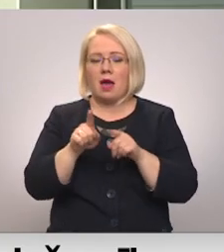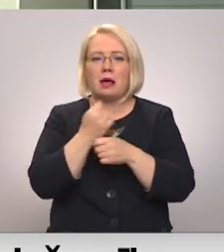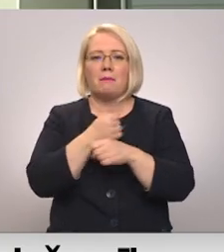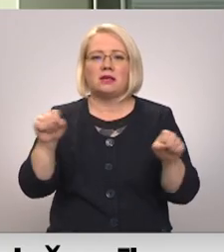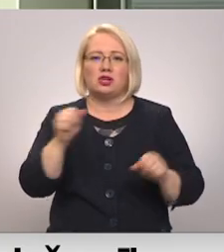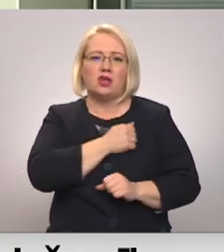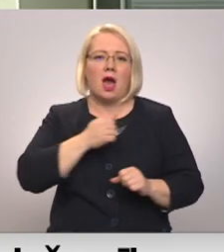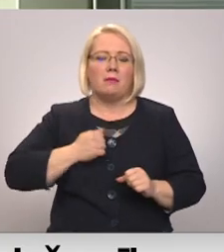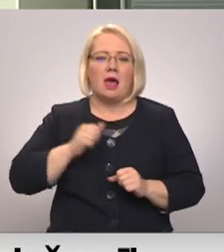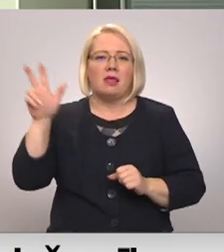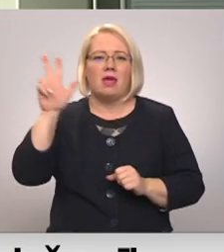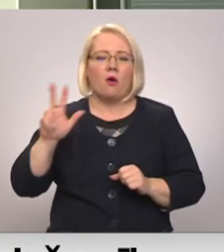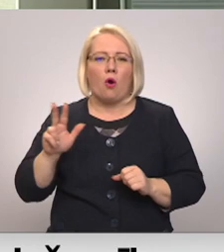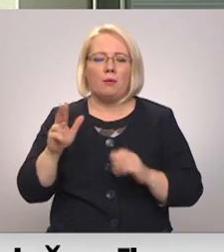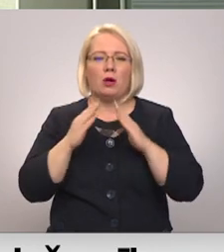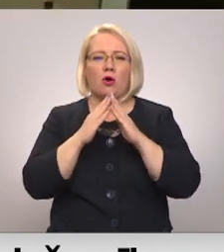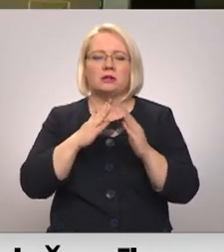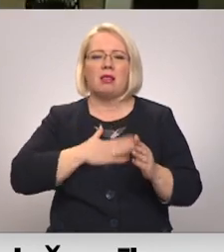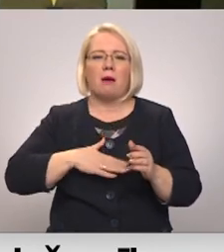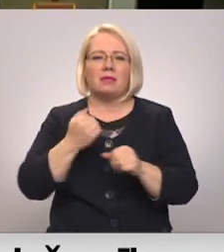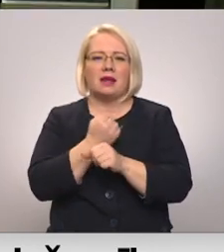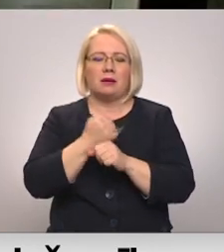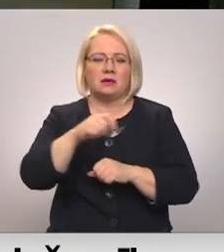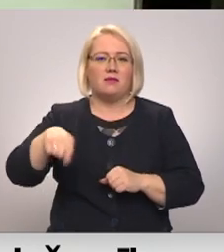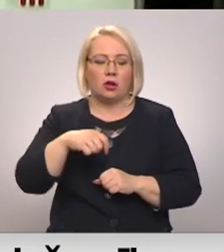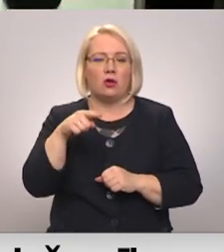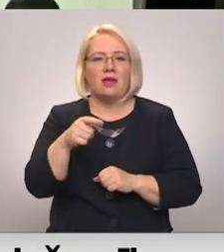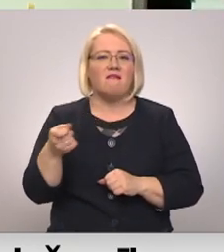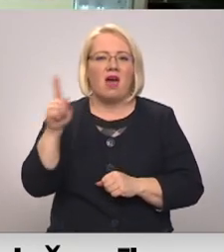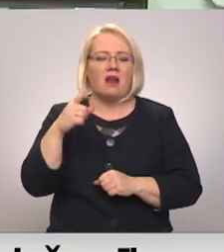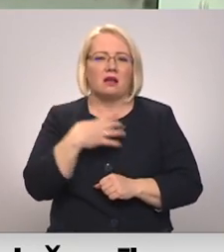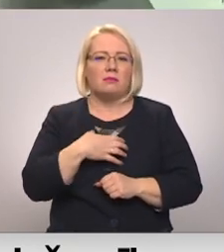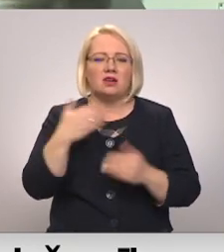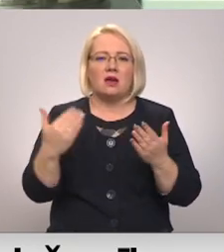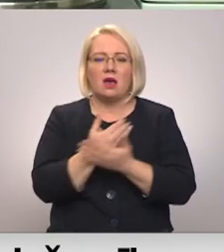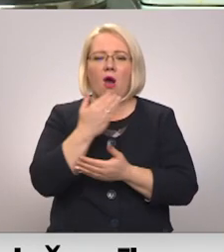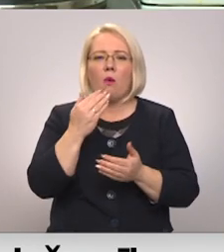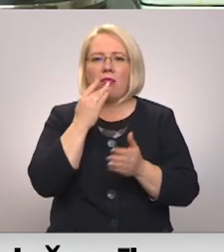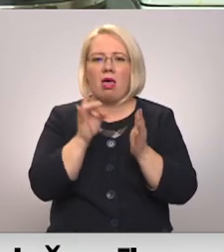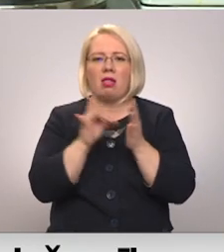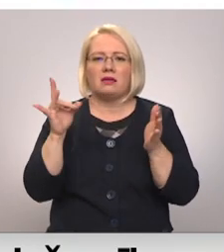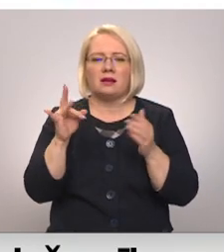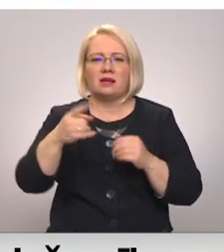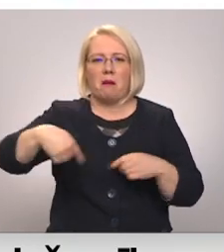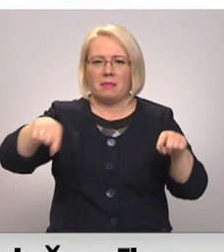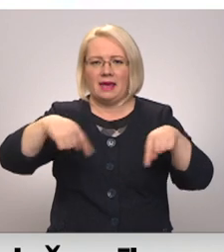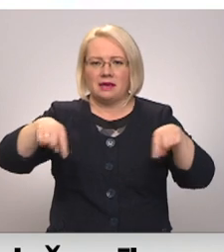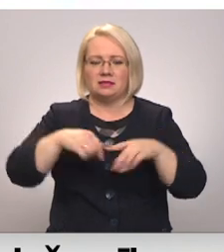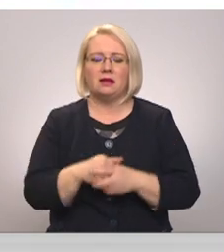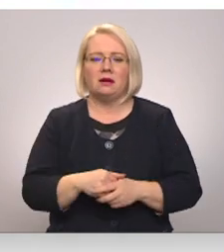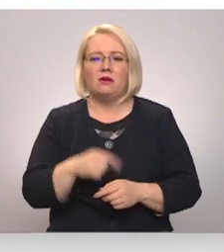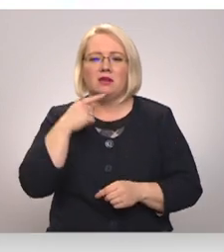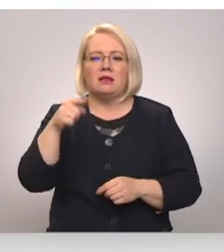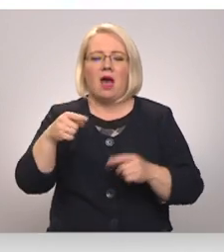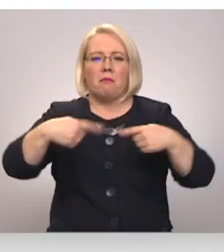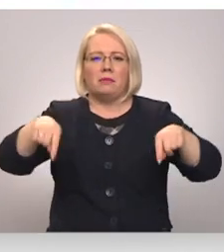armijas Daugavpils korpusa Ladrības virtuvē. Šeit visvairāk nepieciešama jauna elektriskā plīts. Mums jau tā plīts jau ir